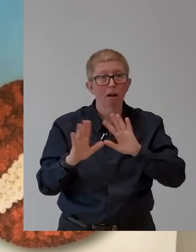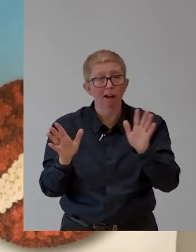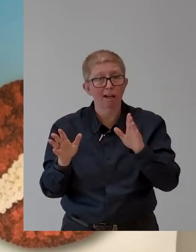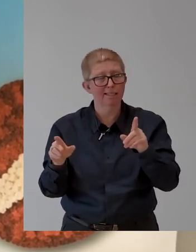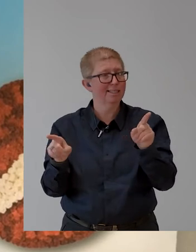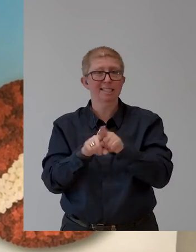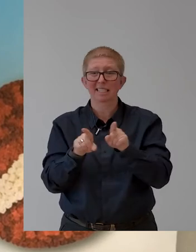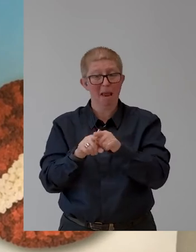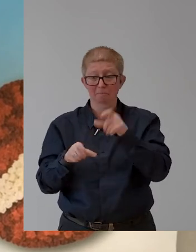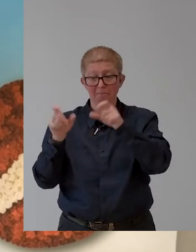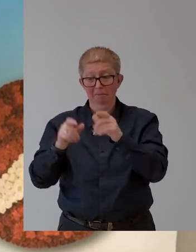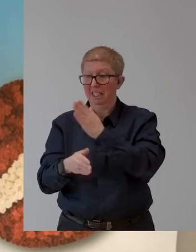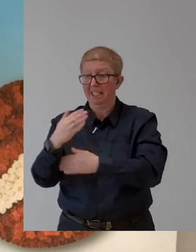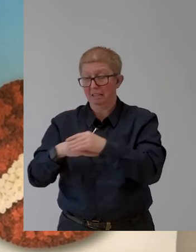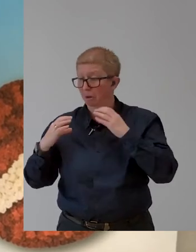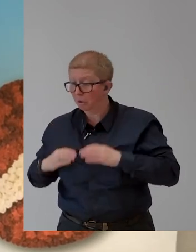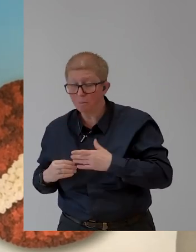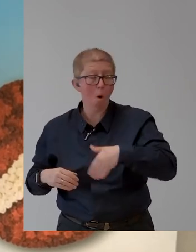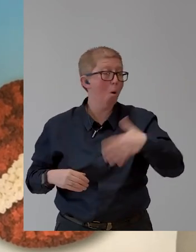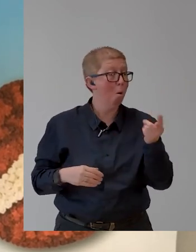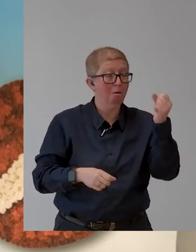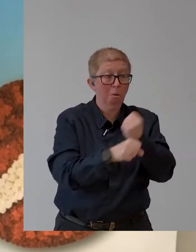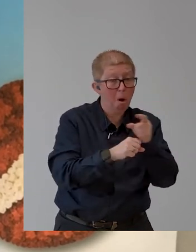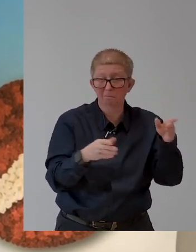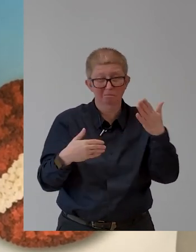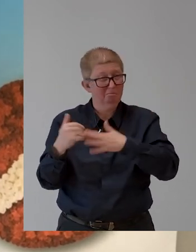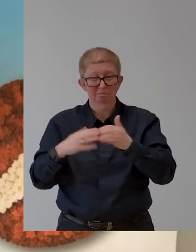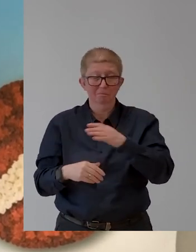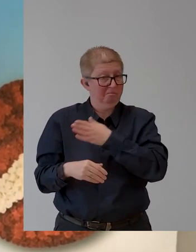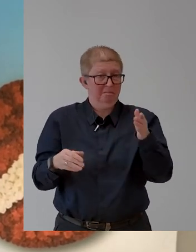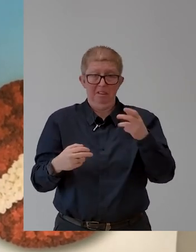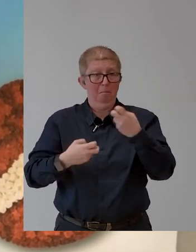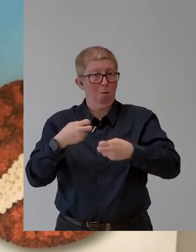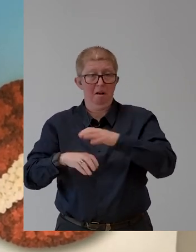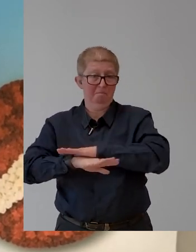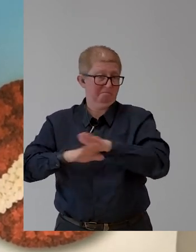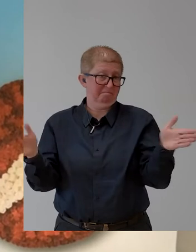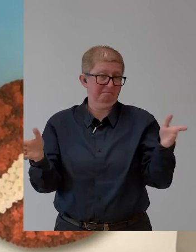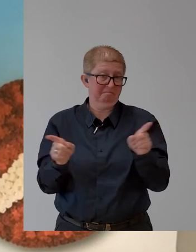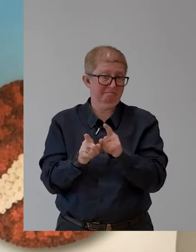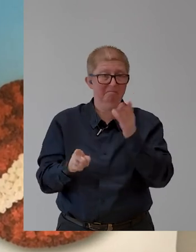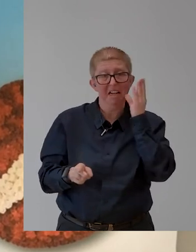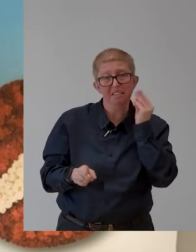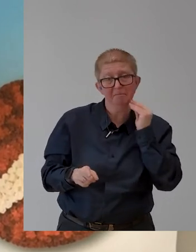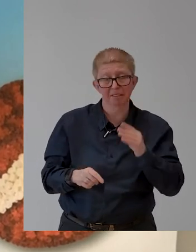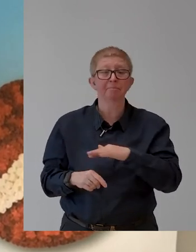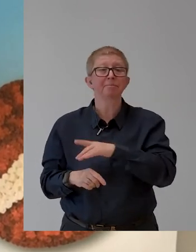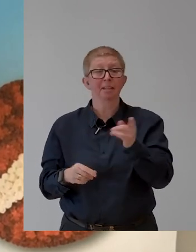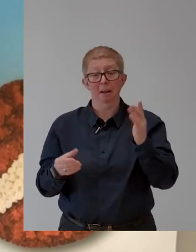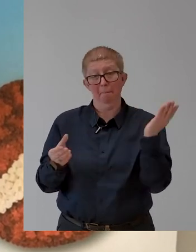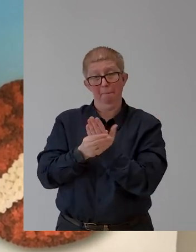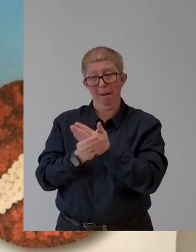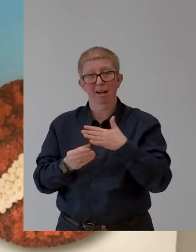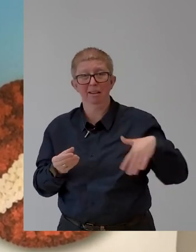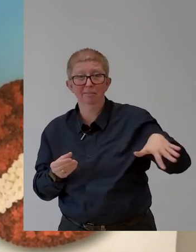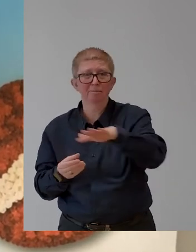with the authorities' recommendations, bank branches, as you have all recognized, if possible, should be